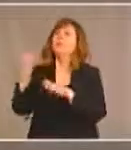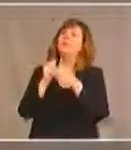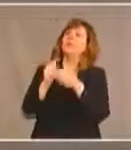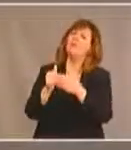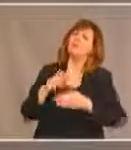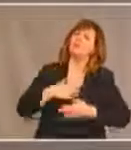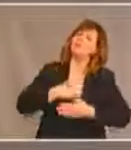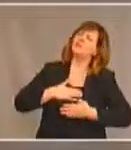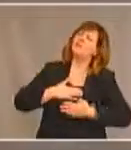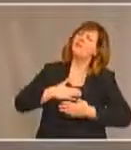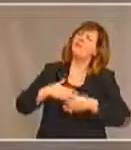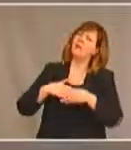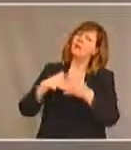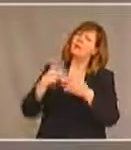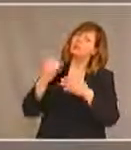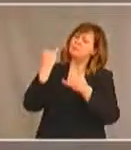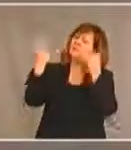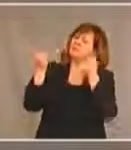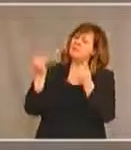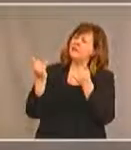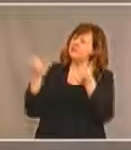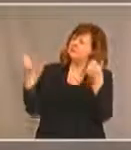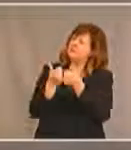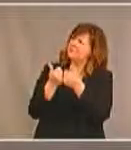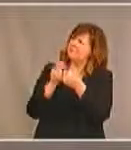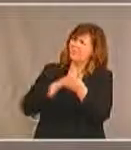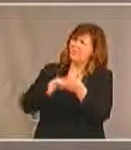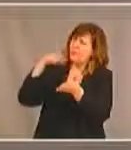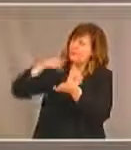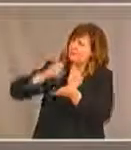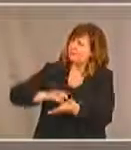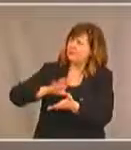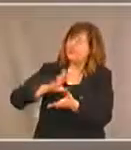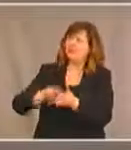de ces considérations et de ces enjeux le gouvernement fédéral